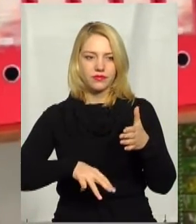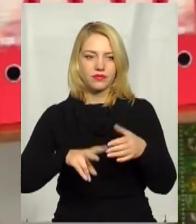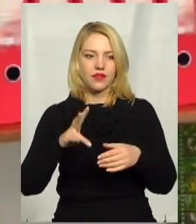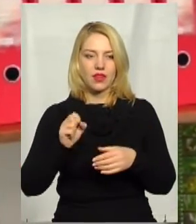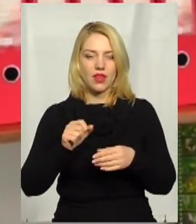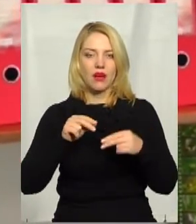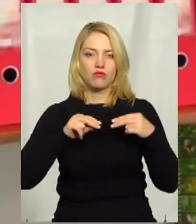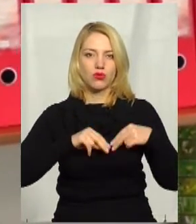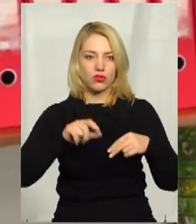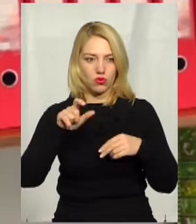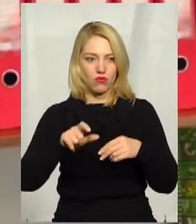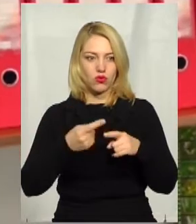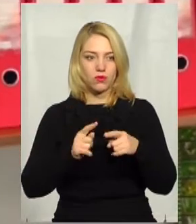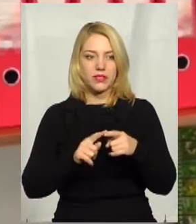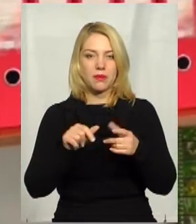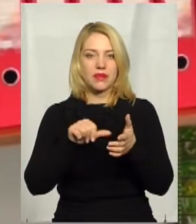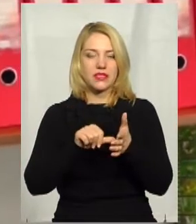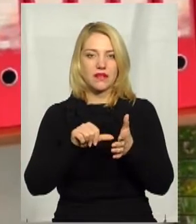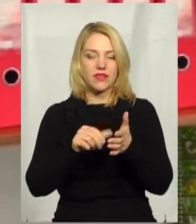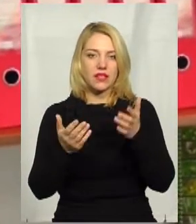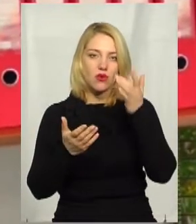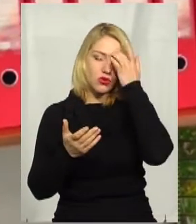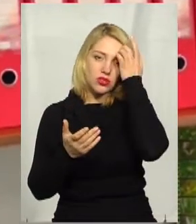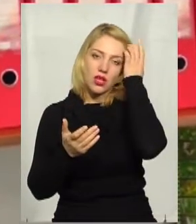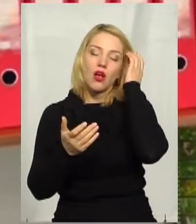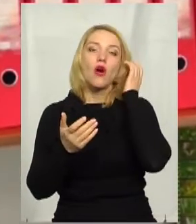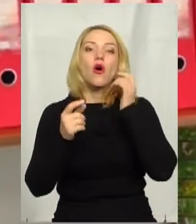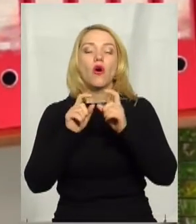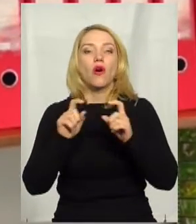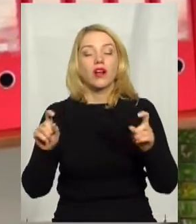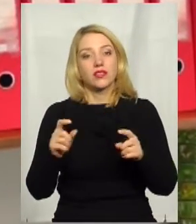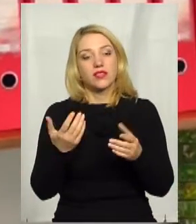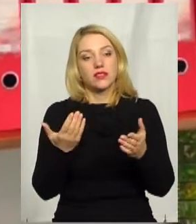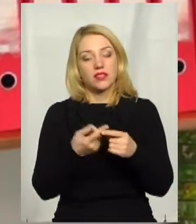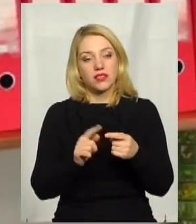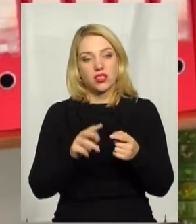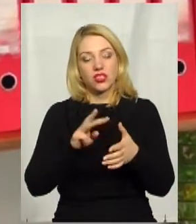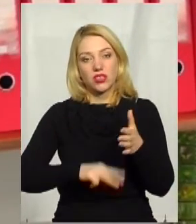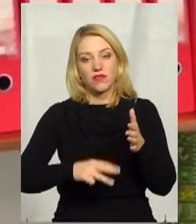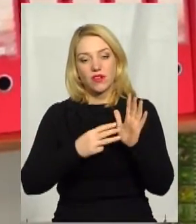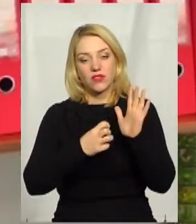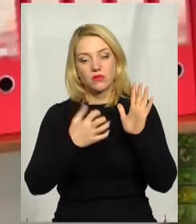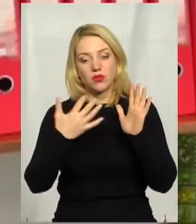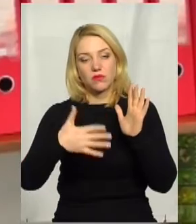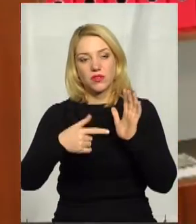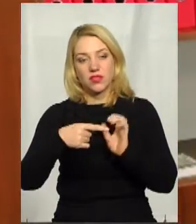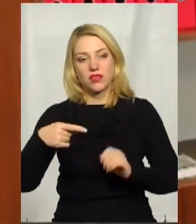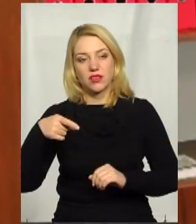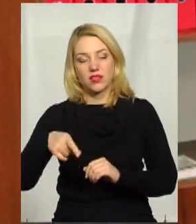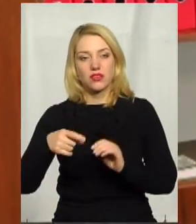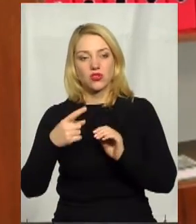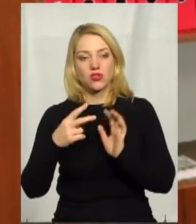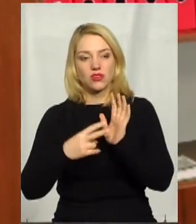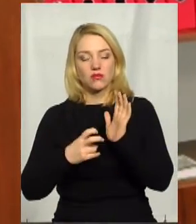посадову особу, а це так як представник якоїсь організації відповідної, значить це від штраф від 850 до 1700 гривень.